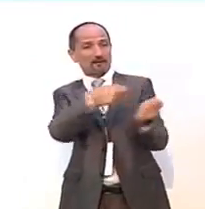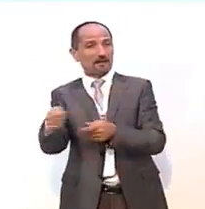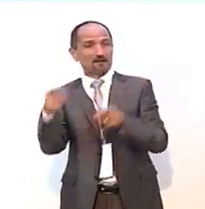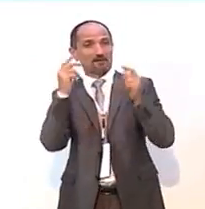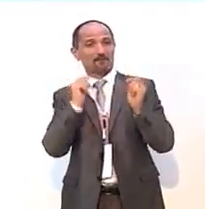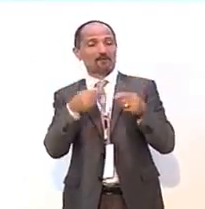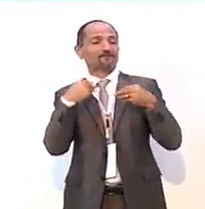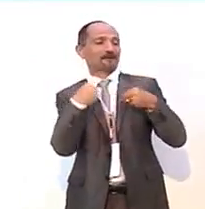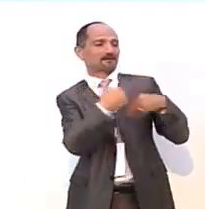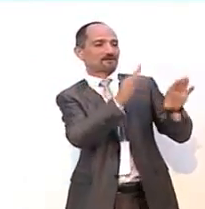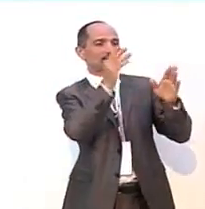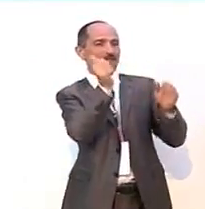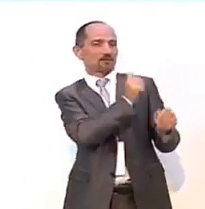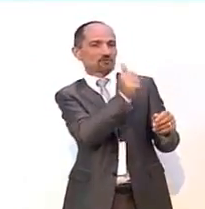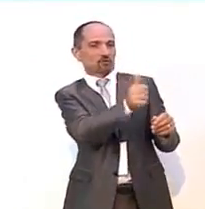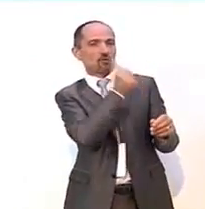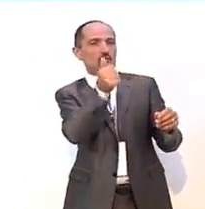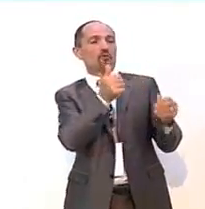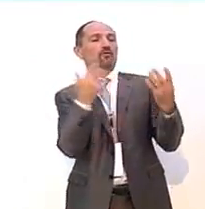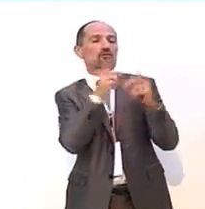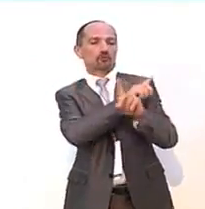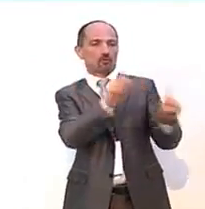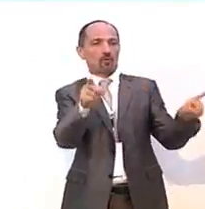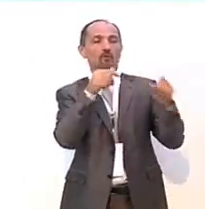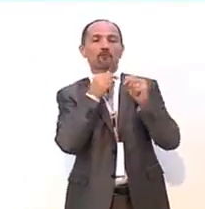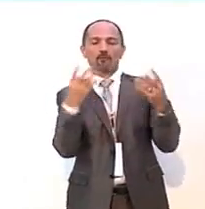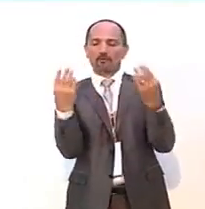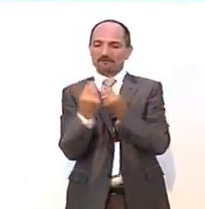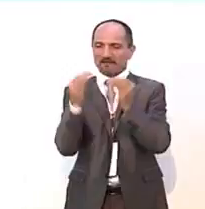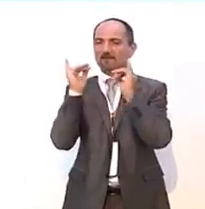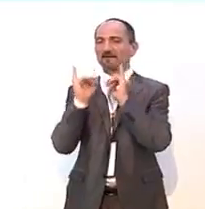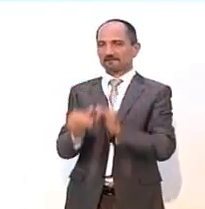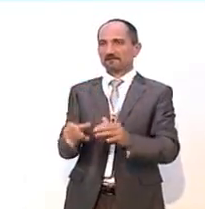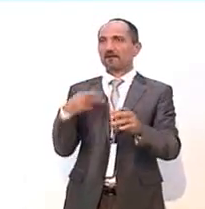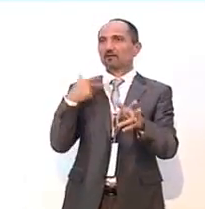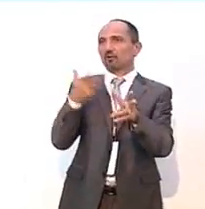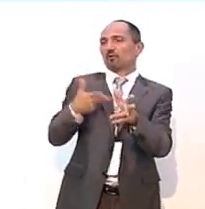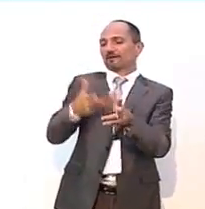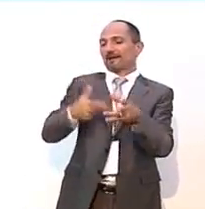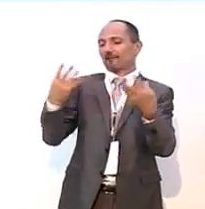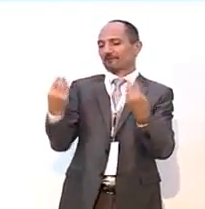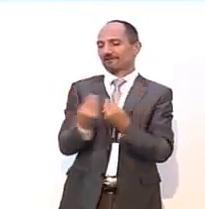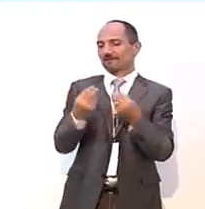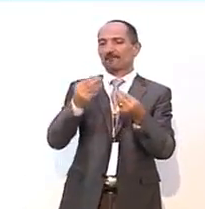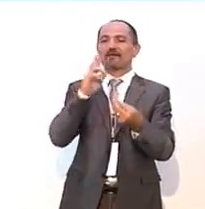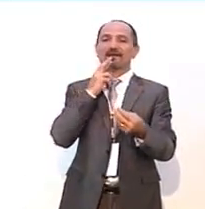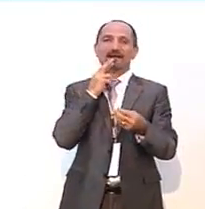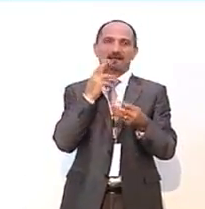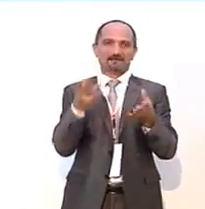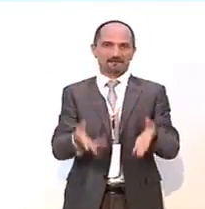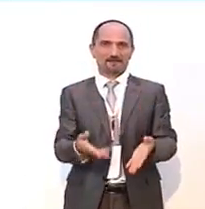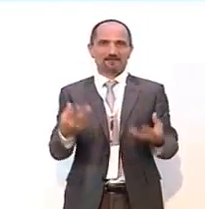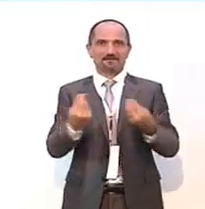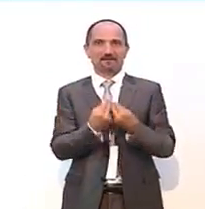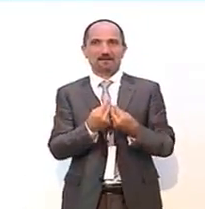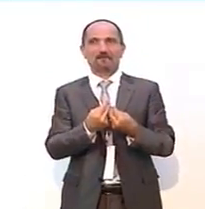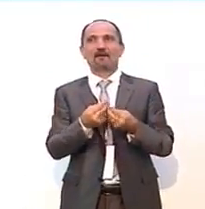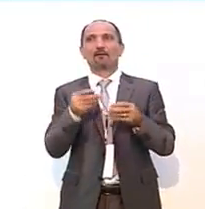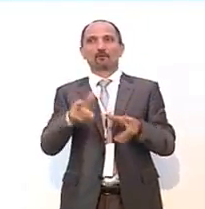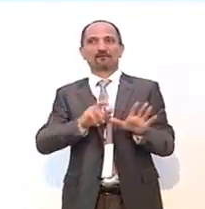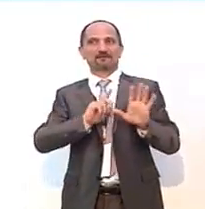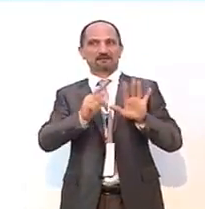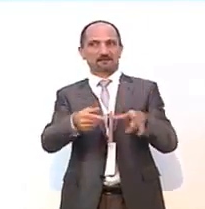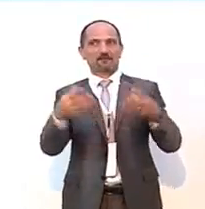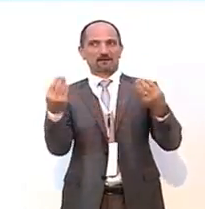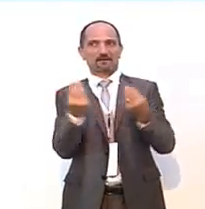lasciarci soli e di fare un cammino insieme. Guardate, io sono stata sul treno con Matteo Renzi questa settimana,